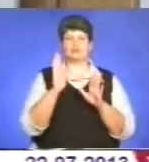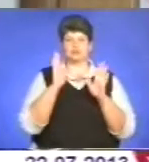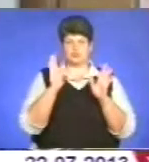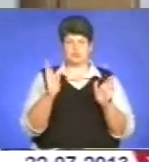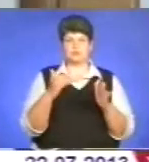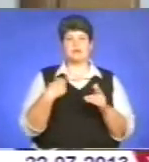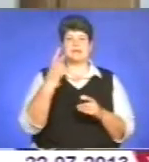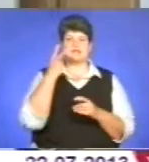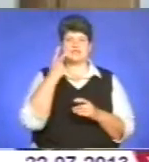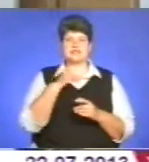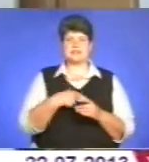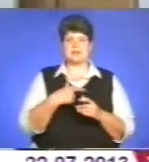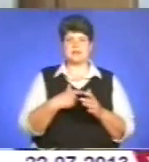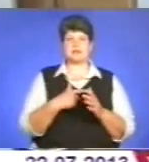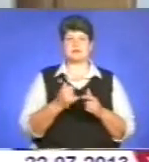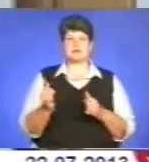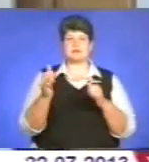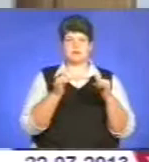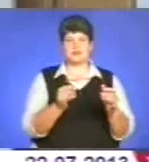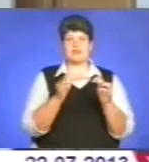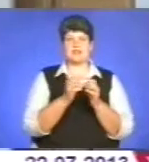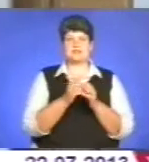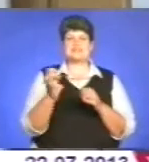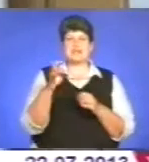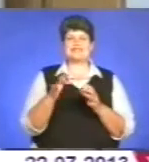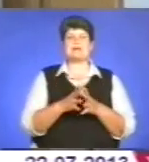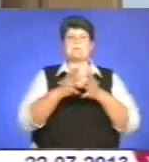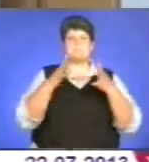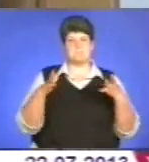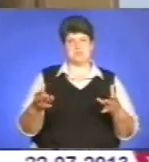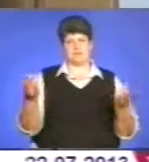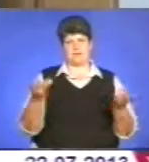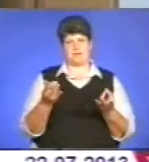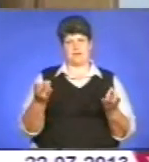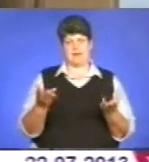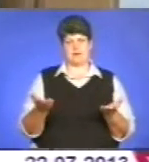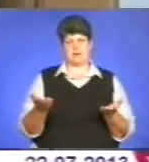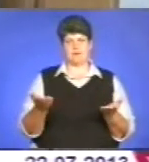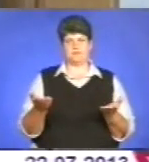себе забезпечуємо в 10 разів більше потреби нашої. звичайно,